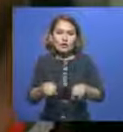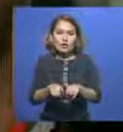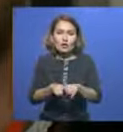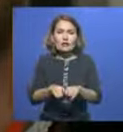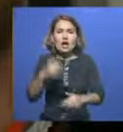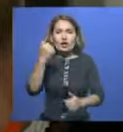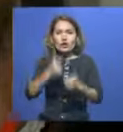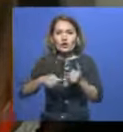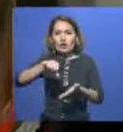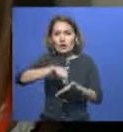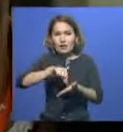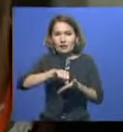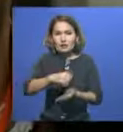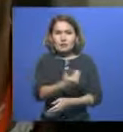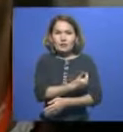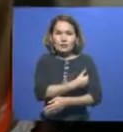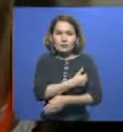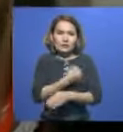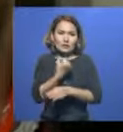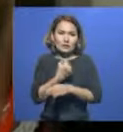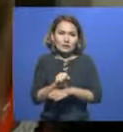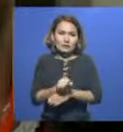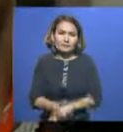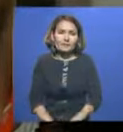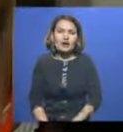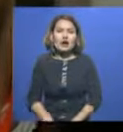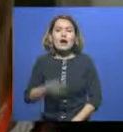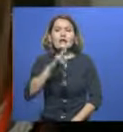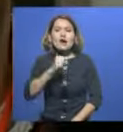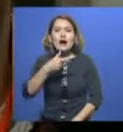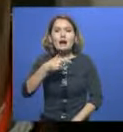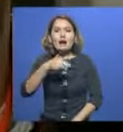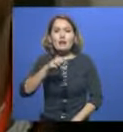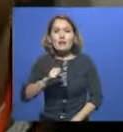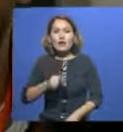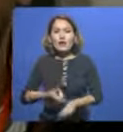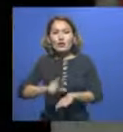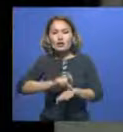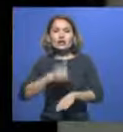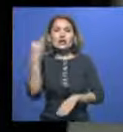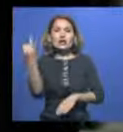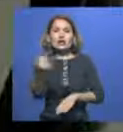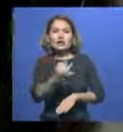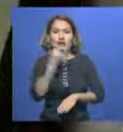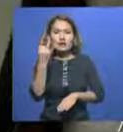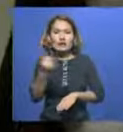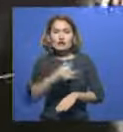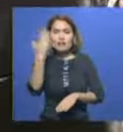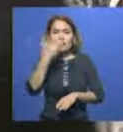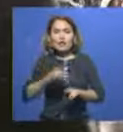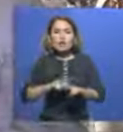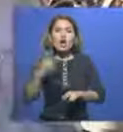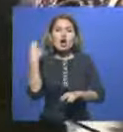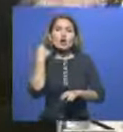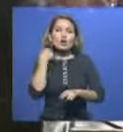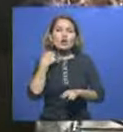Нағима өте керемет кино, әсіресе алдамшы өмірдің ашы шындығын айтады. Сондықтан Лондон фестиваліне қатсып жатқанына қуаныштымын.